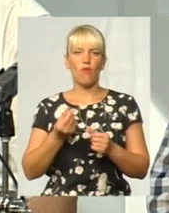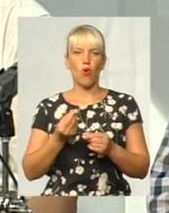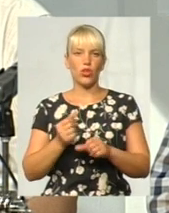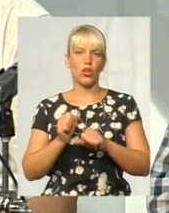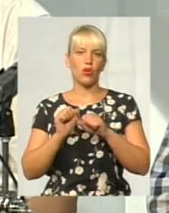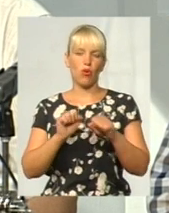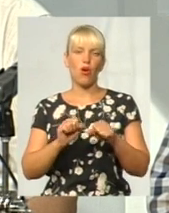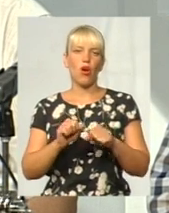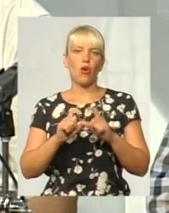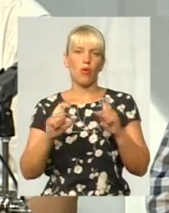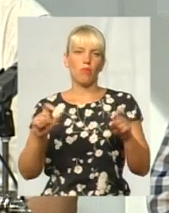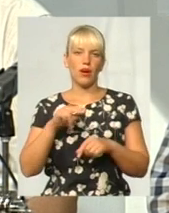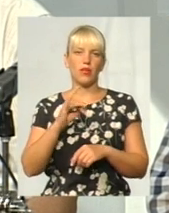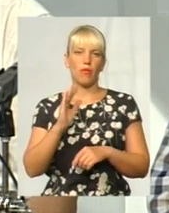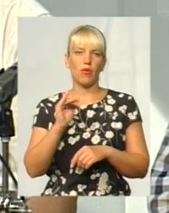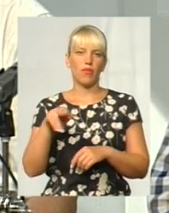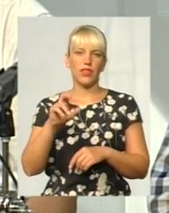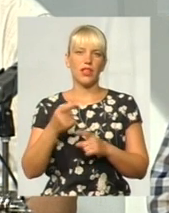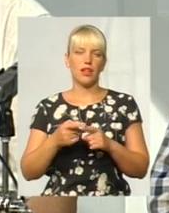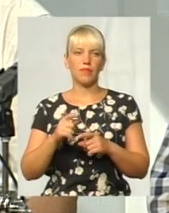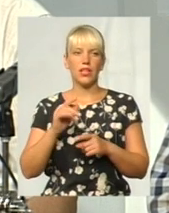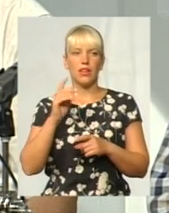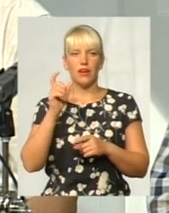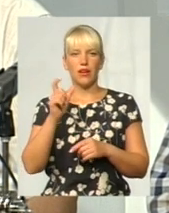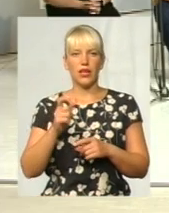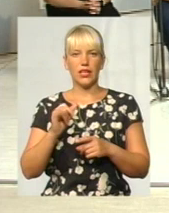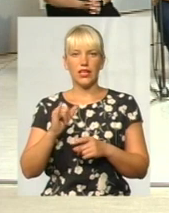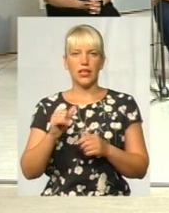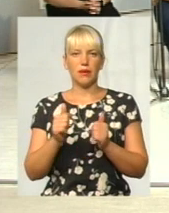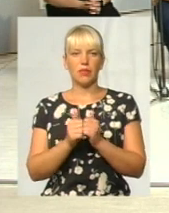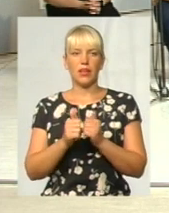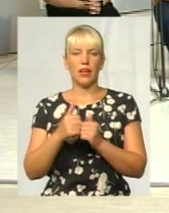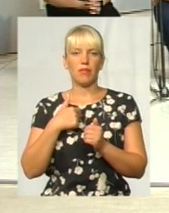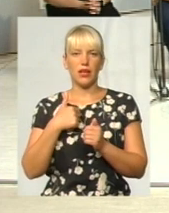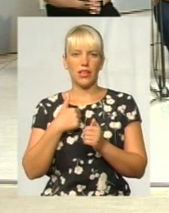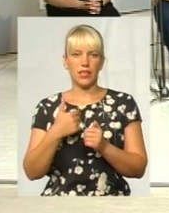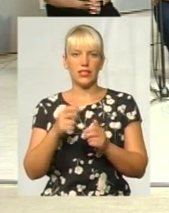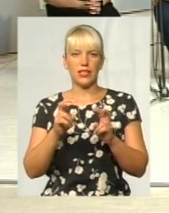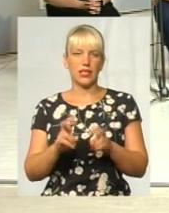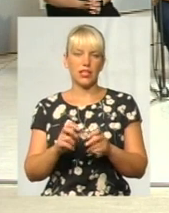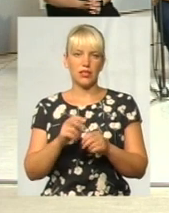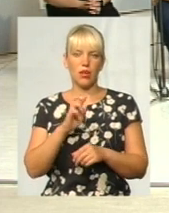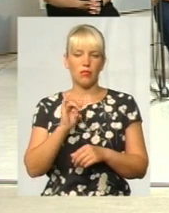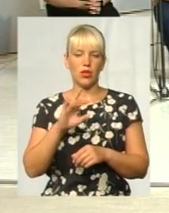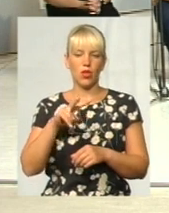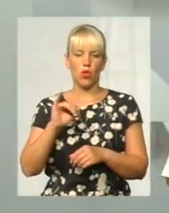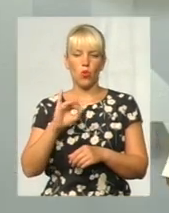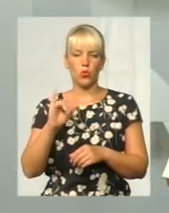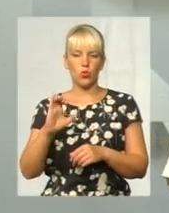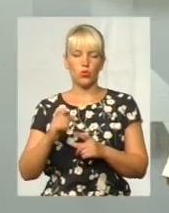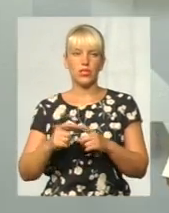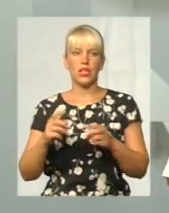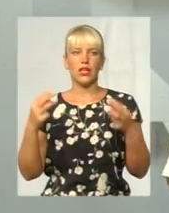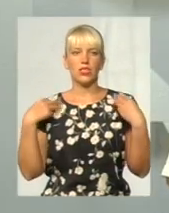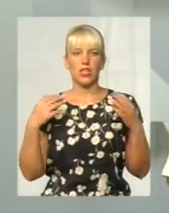голова громадської організації «Безпека, захист та контроль». А відразу біля мене Дмитро Дмитрович Білоус, начальник управління з питань надзвичайних